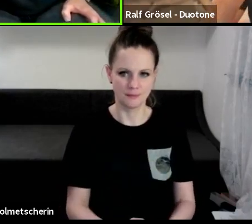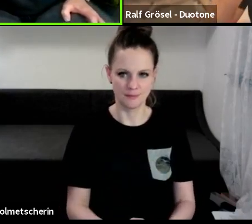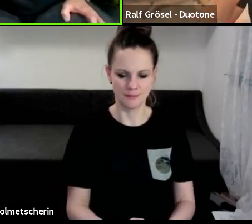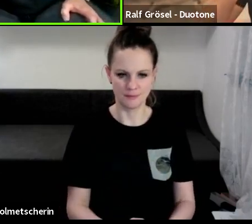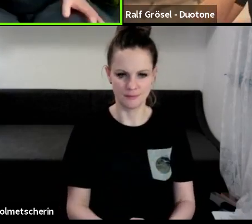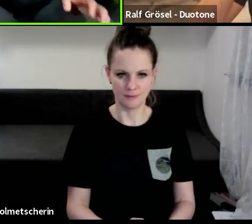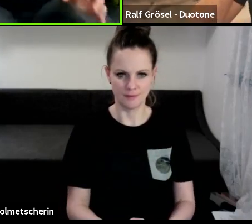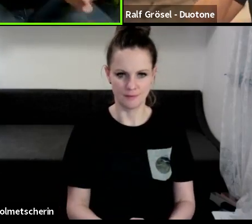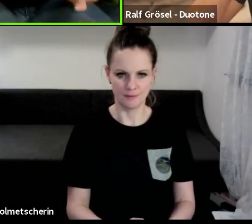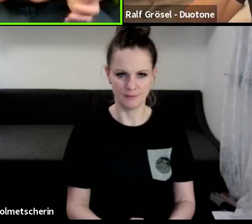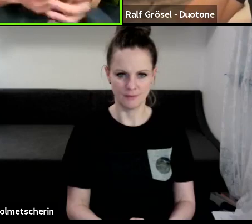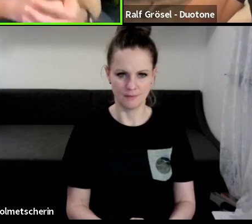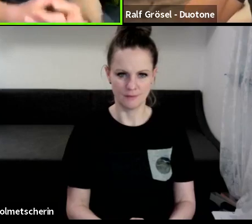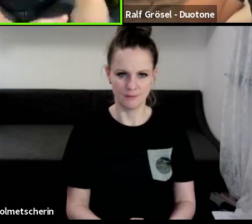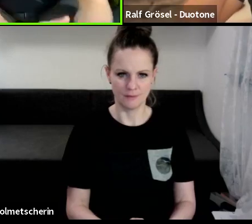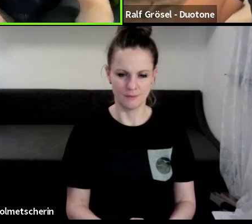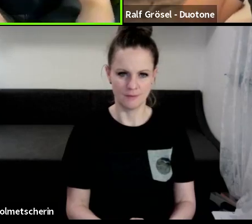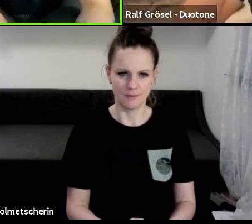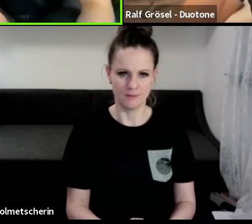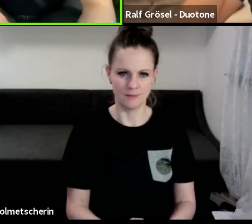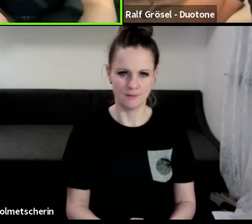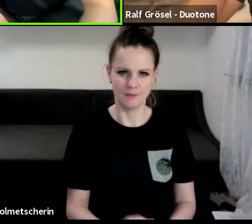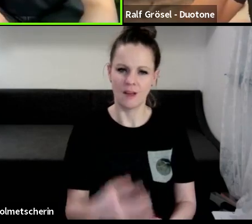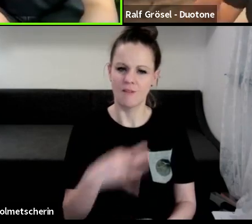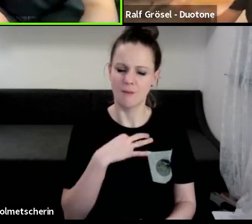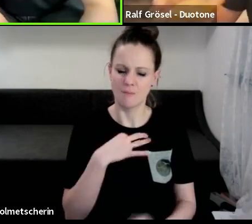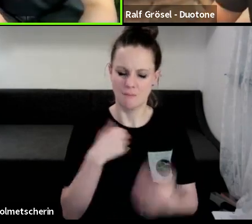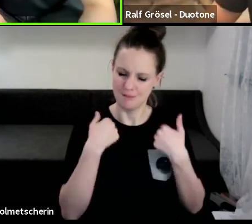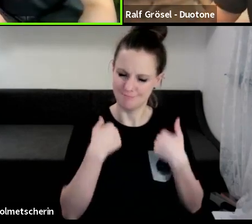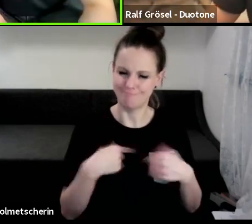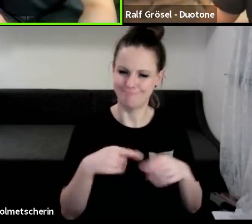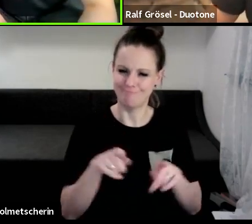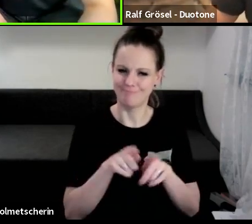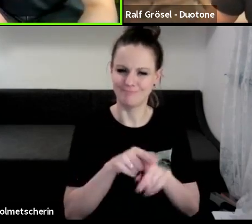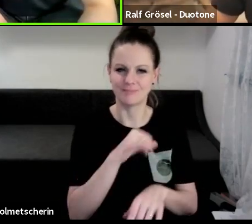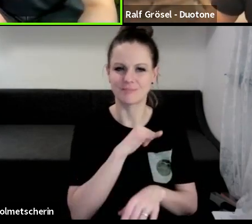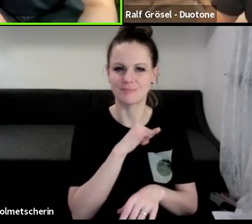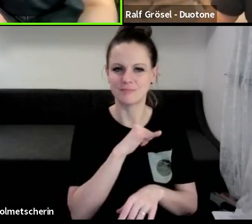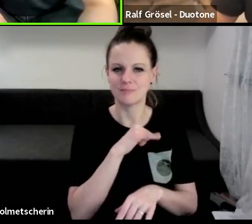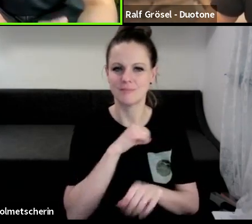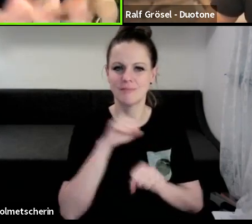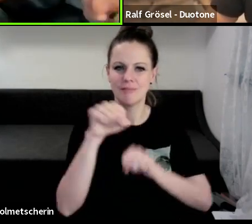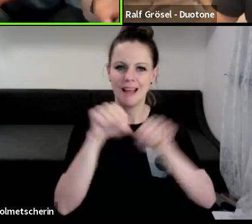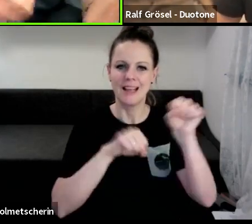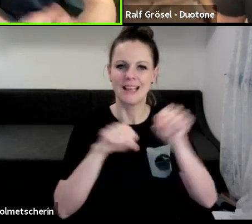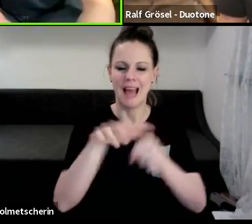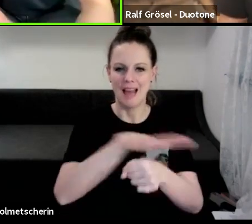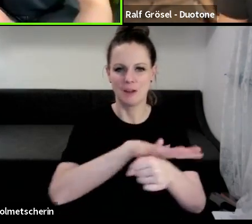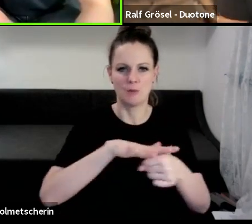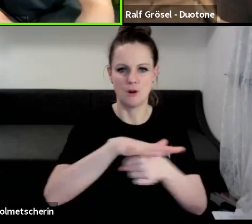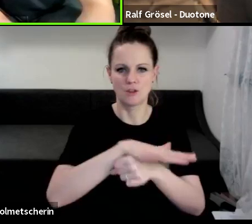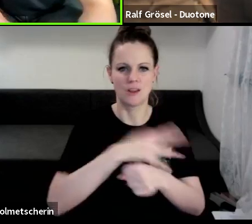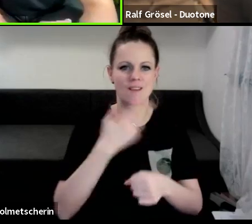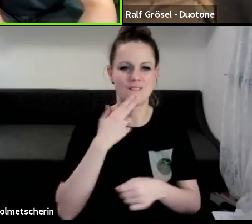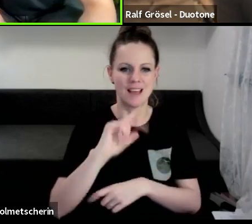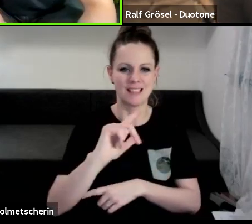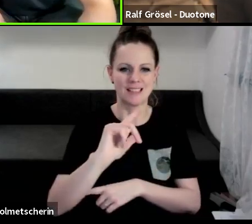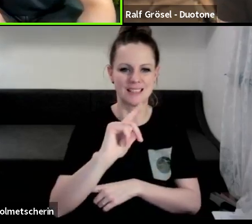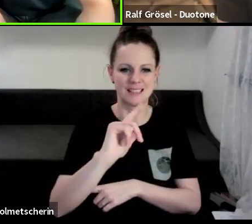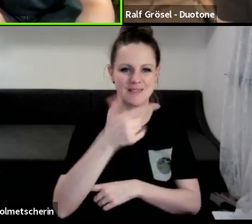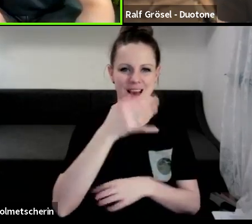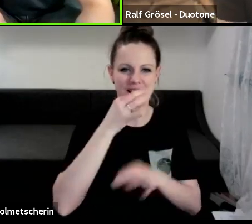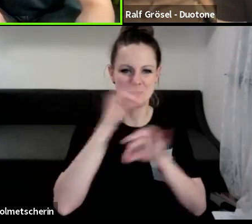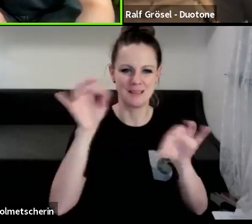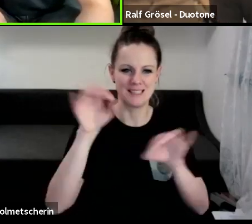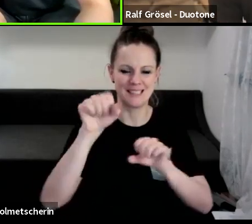Ganz spannend eigentlich, was mich auch immer persönlich interessiert, hast du in der Kite-Branche, wer ist der zweitbeste Kite-Designer? Auf wen